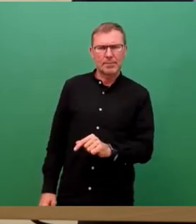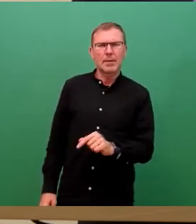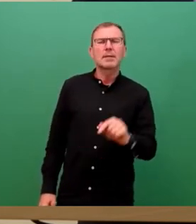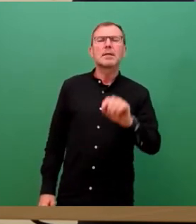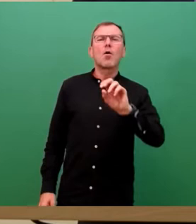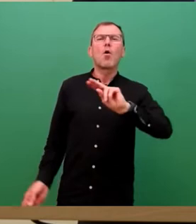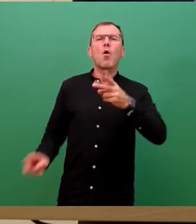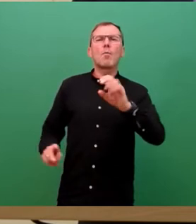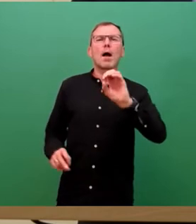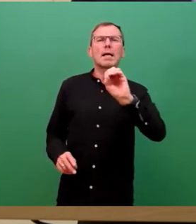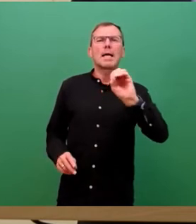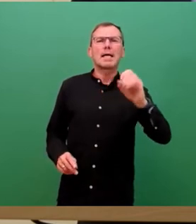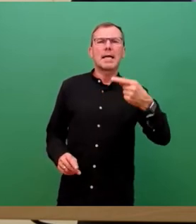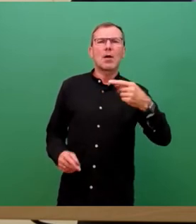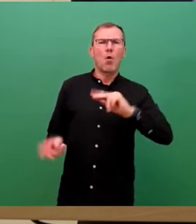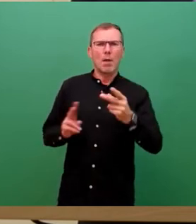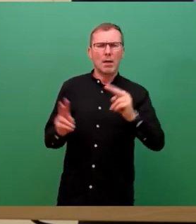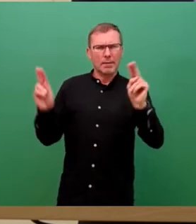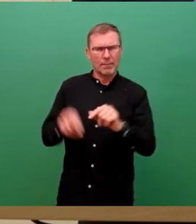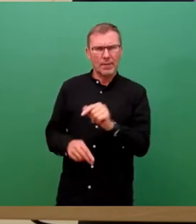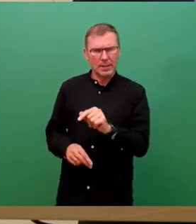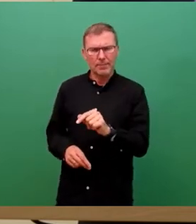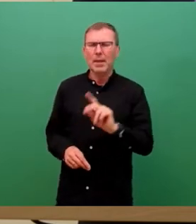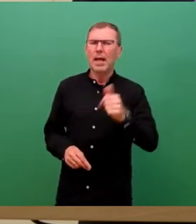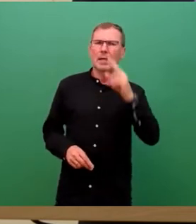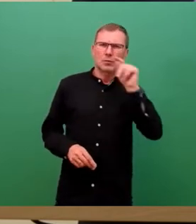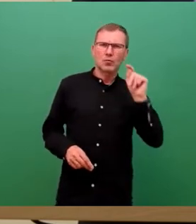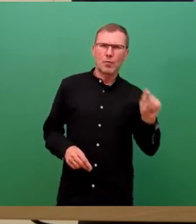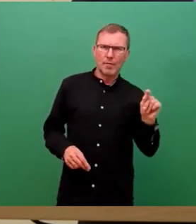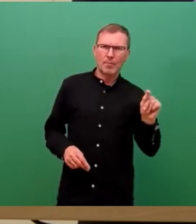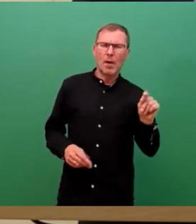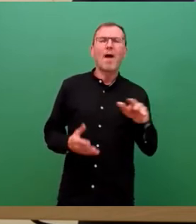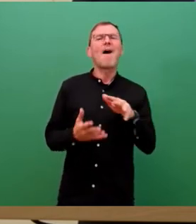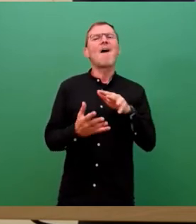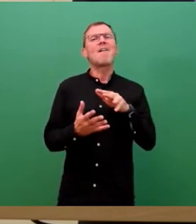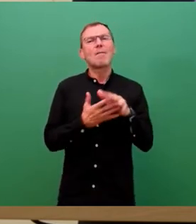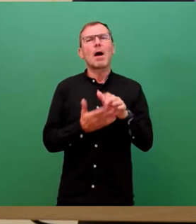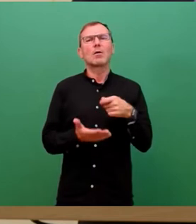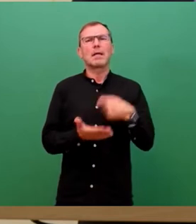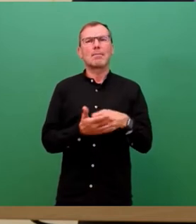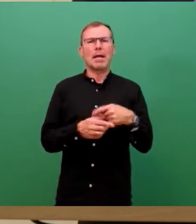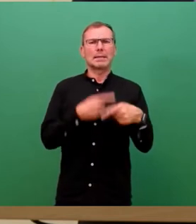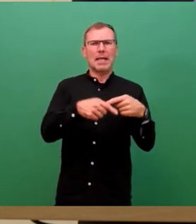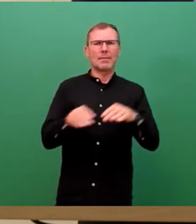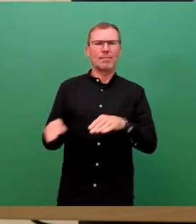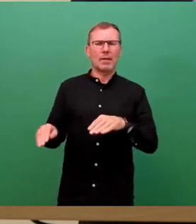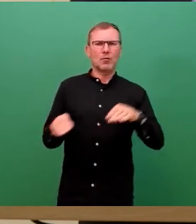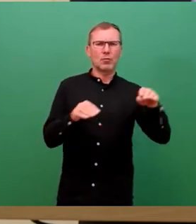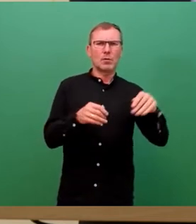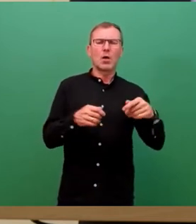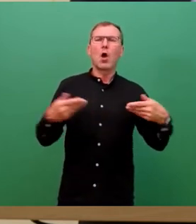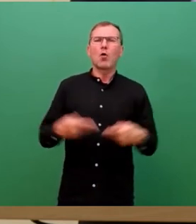Und zum 1.11. jetzt steht eine Verbrauchspreisentwicklung bei Grund- und Ersatzversorgung